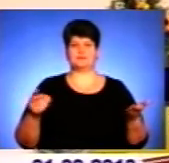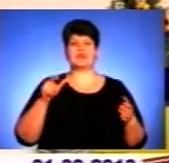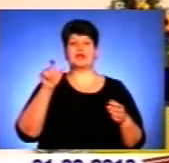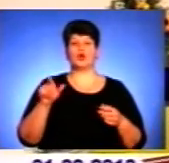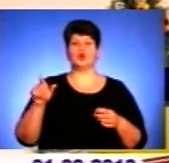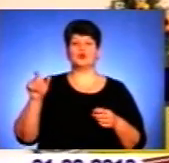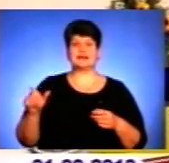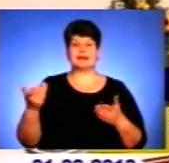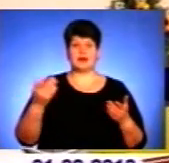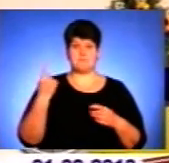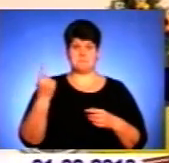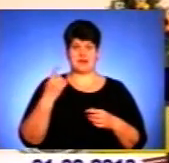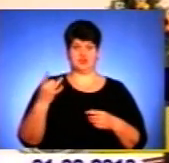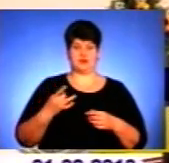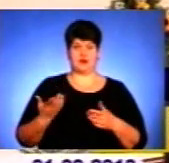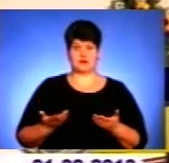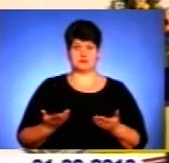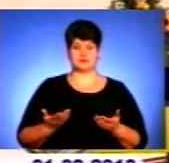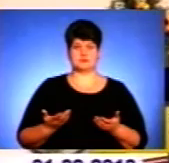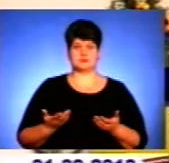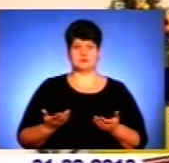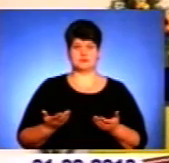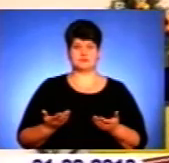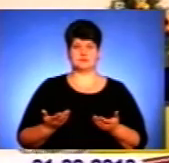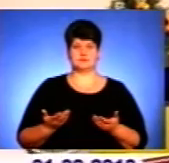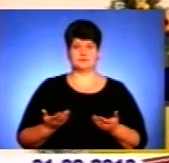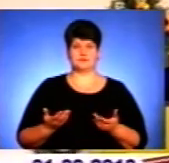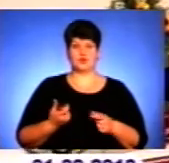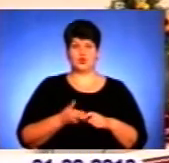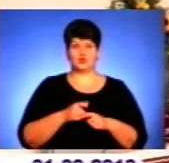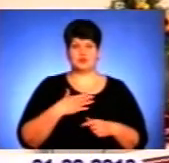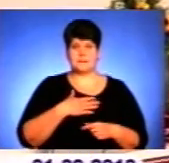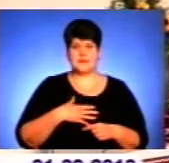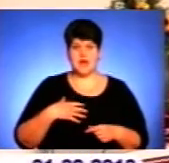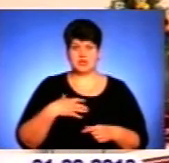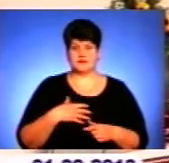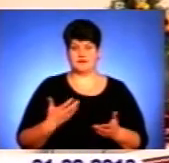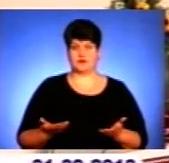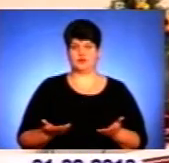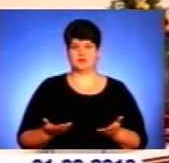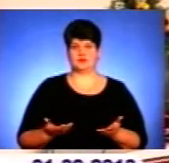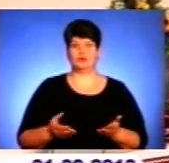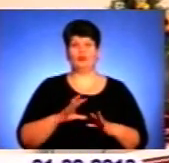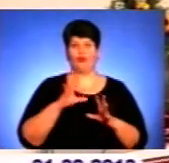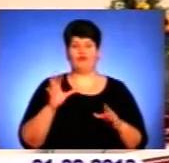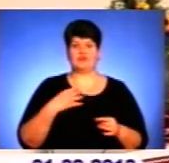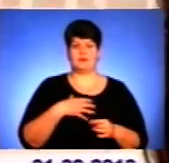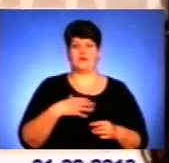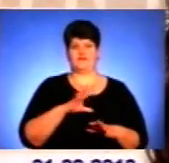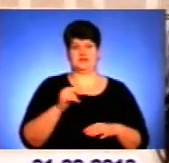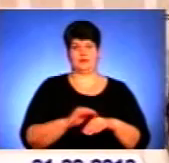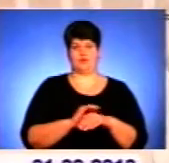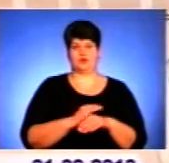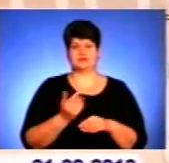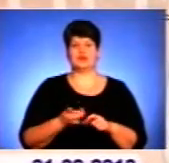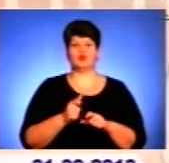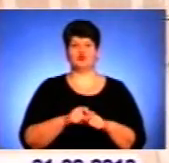перший раз дуже переживаюча. Тому я думаю, що вони всі переживають, вони всі молодці. Дуже